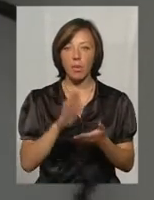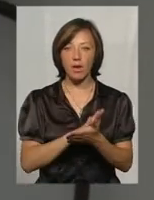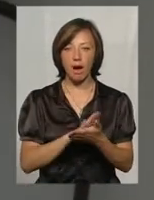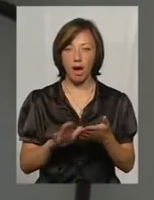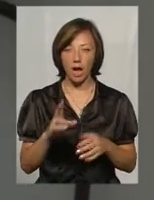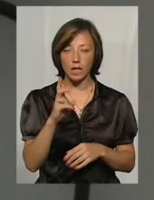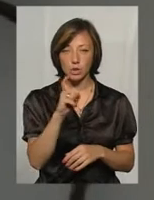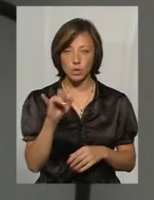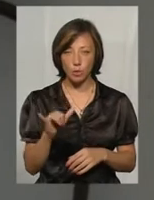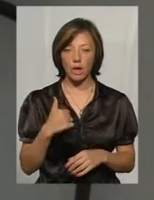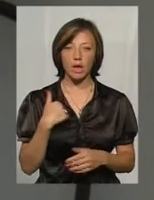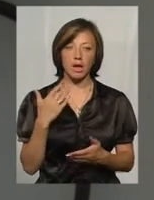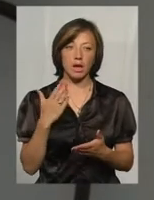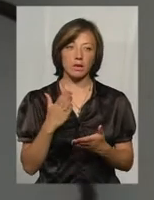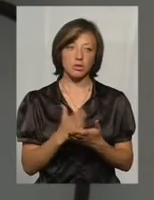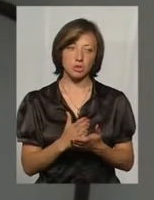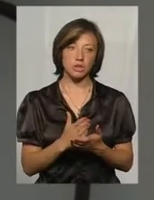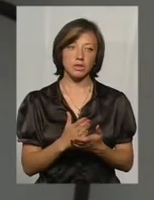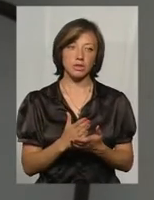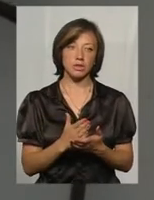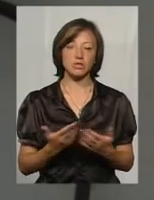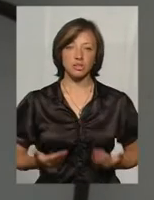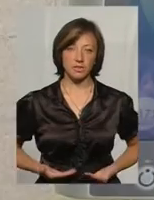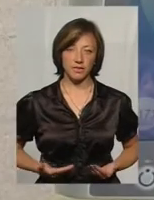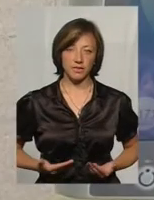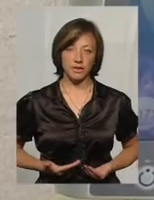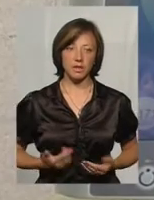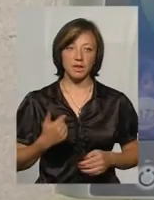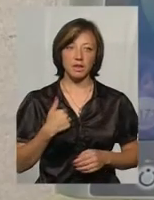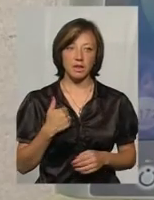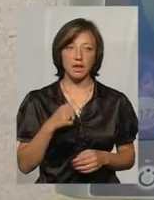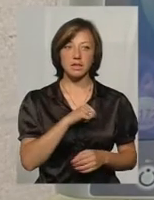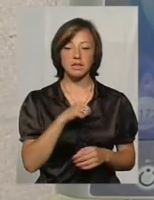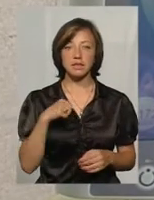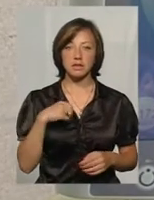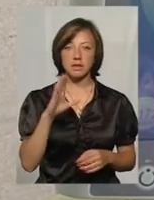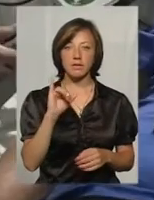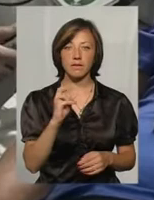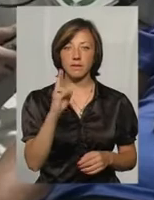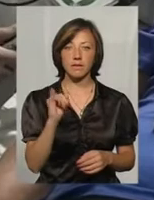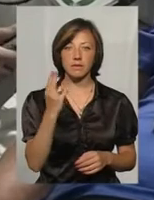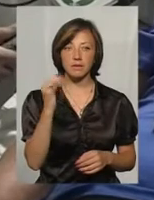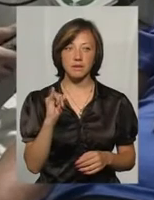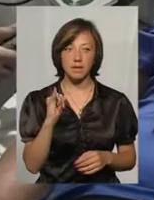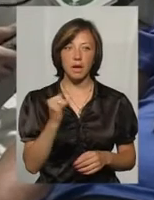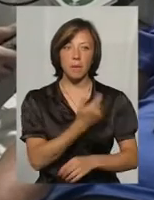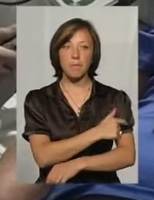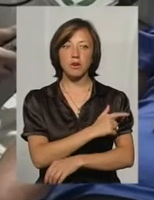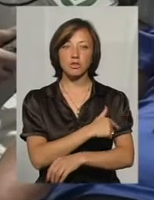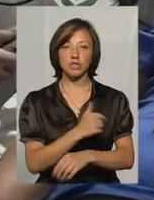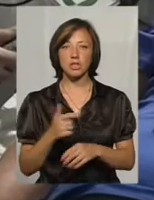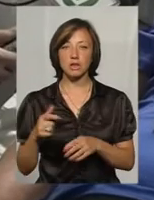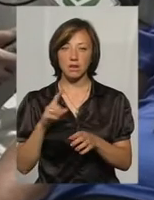Я знаходжуся, що я будемо сказати, живі. Я сам з Вінклецького району. Машина з скорої допомоги нас